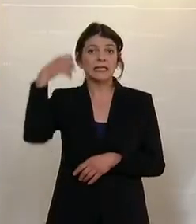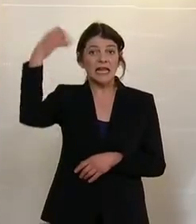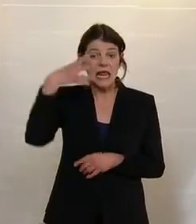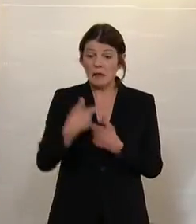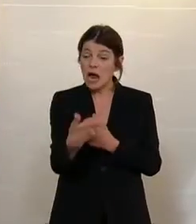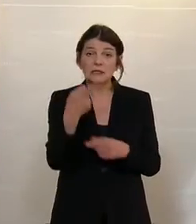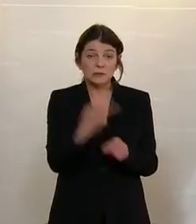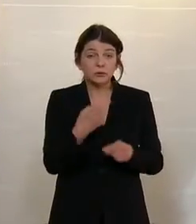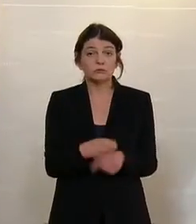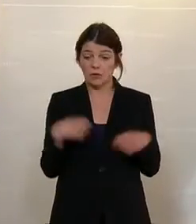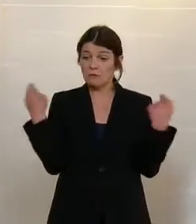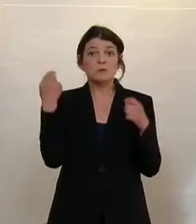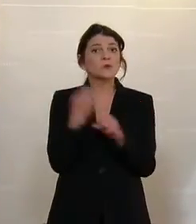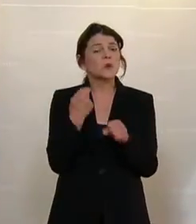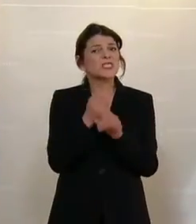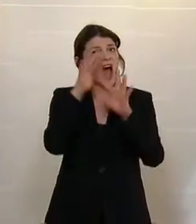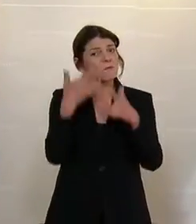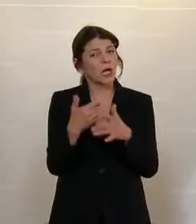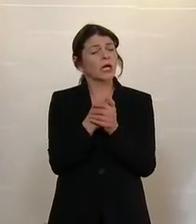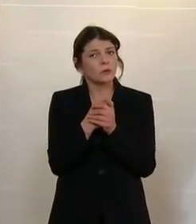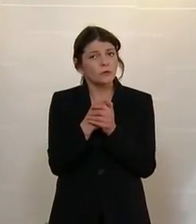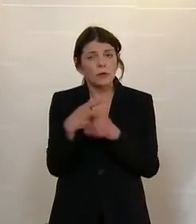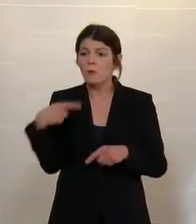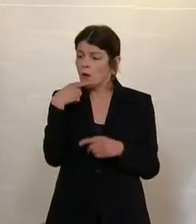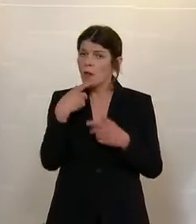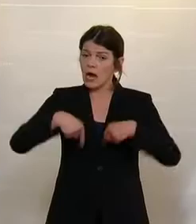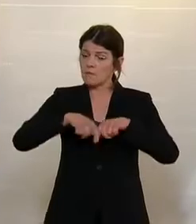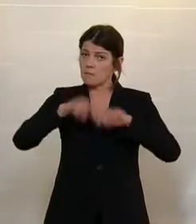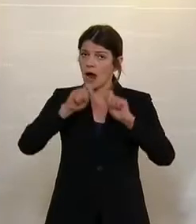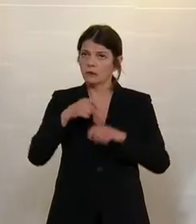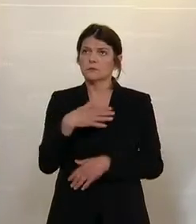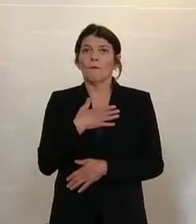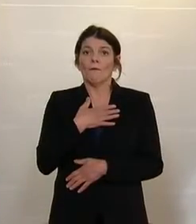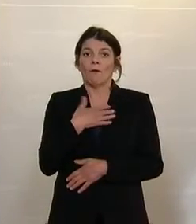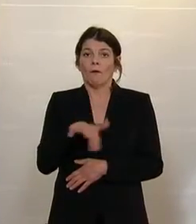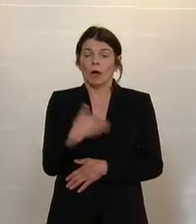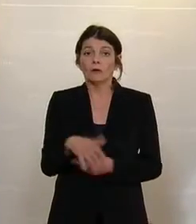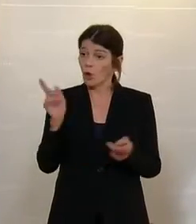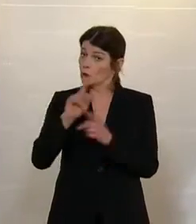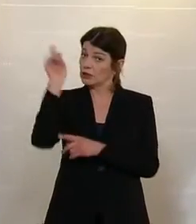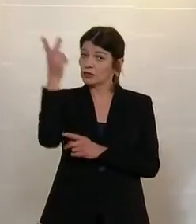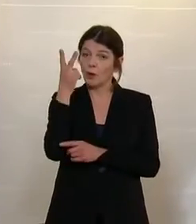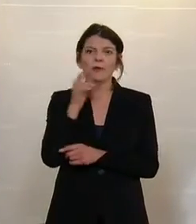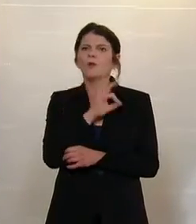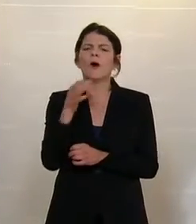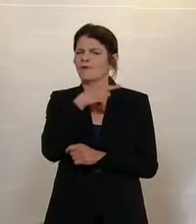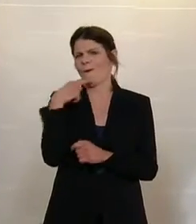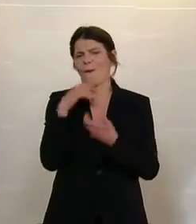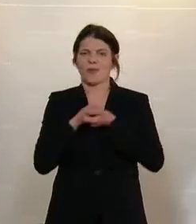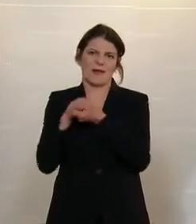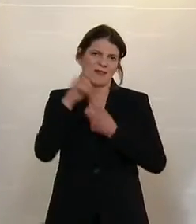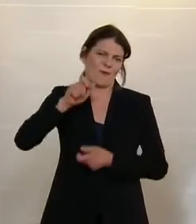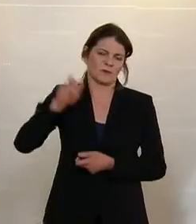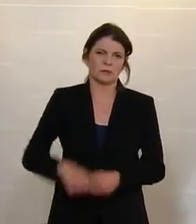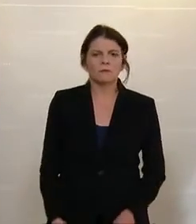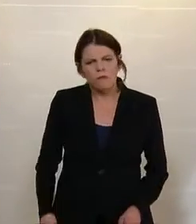Gang ist hin. Bei der Betriebskostenabrechnung im roten Gemeindebau bleibt dir die Luft weg und die Sonne scheint nur für die roten Genossen. Das